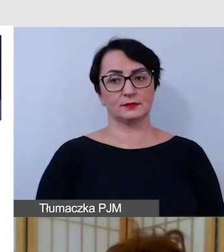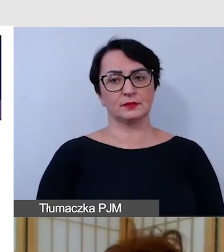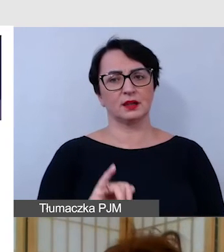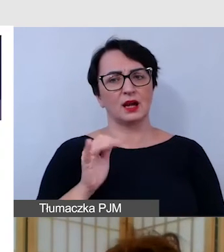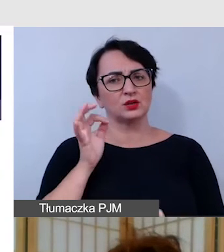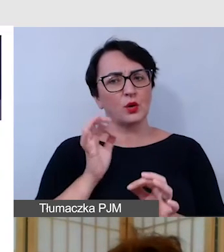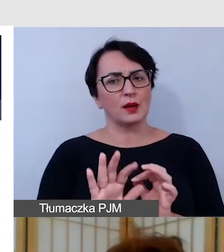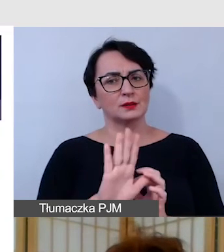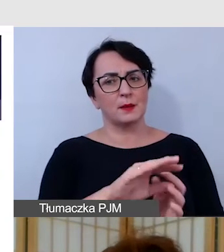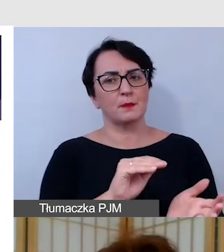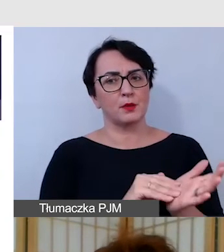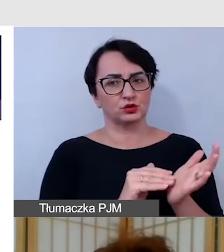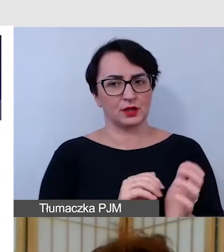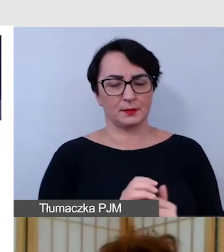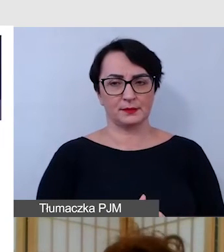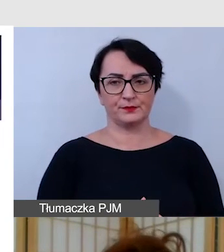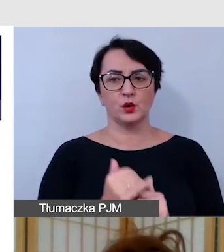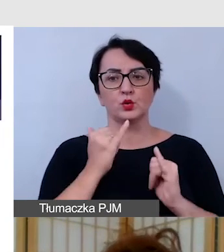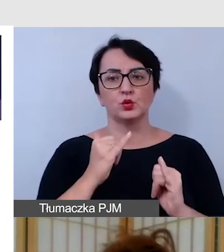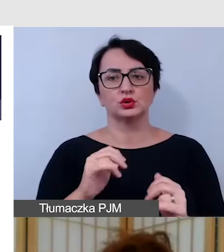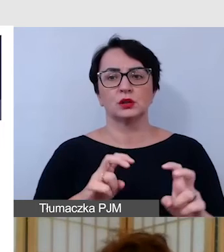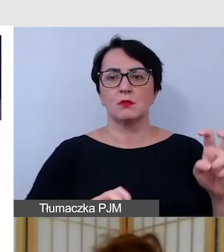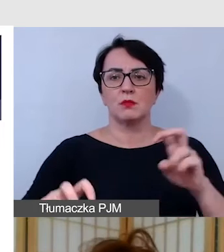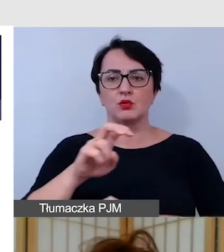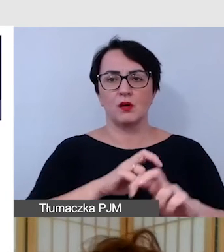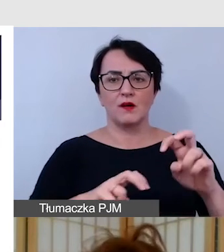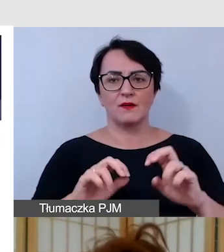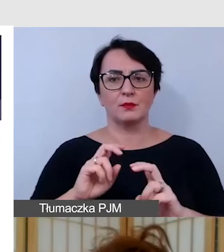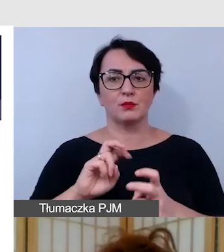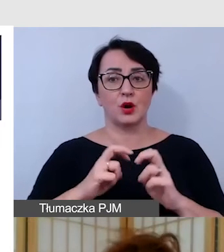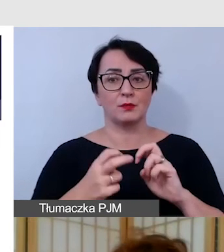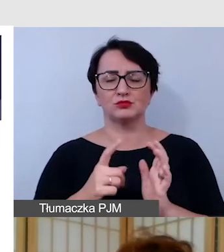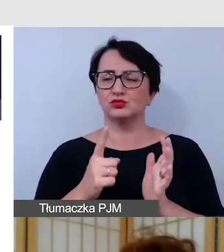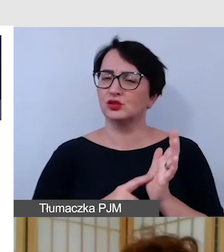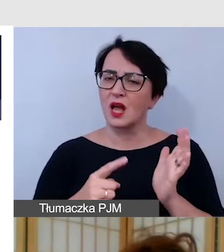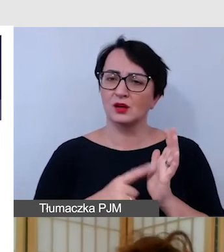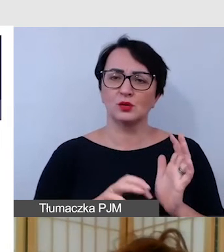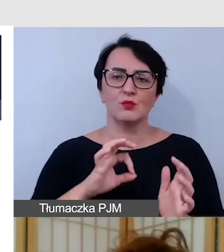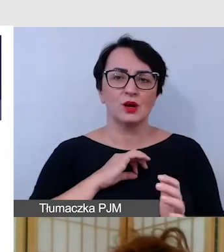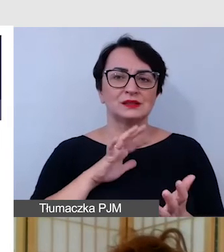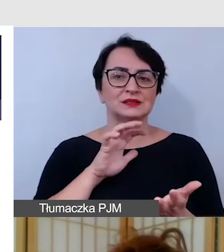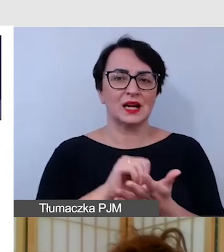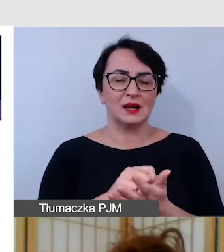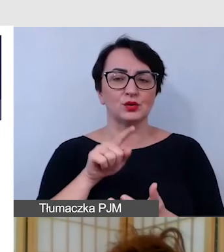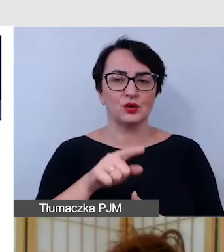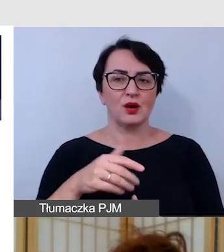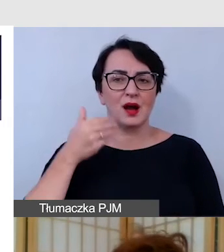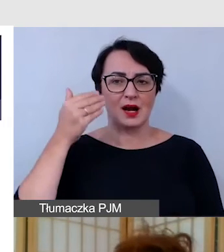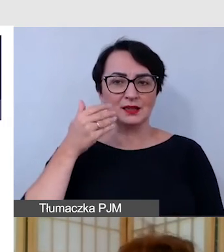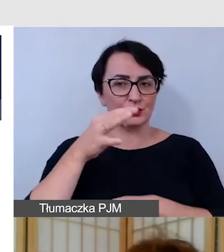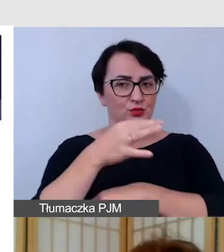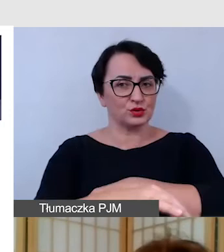ma szczególne potrzeby i problemy mobilne, proszę Państwa, niejednokrotnie na moich zajęciach tych akademickich, na